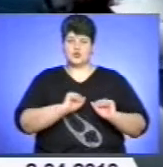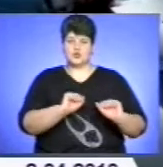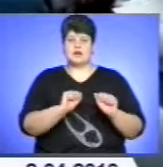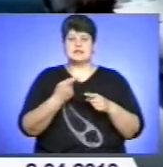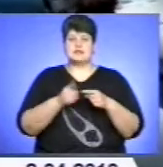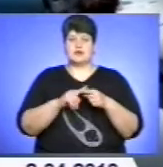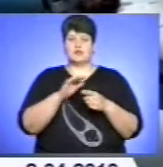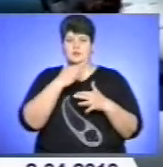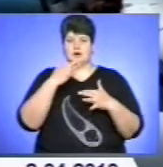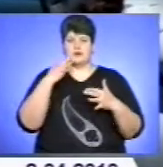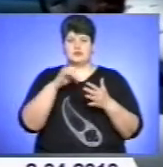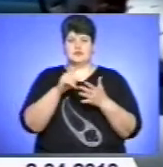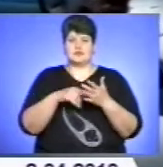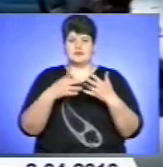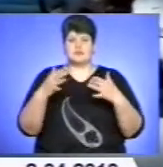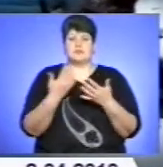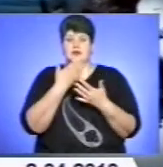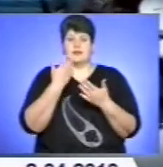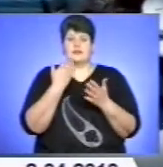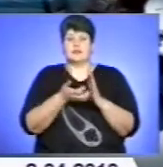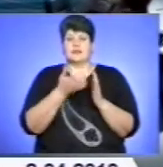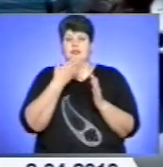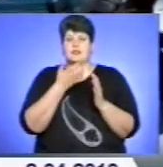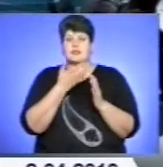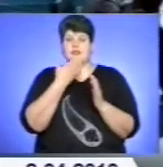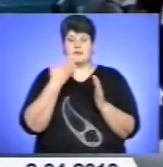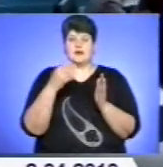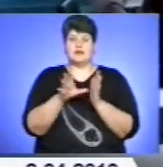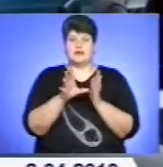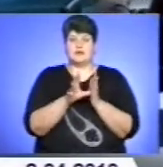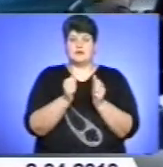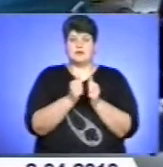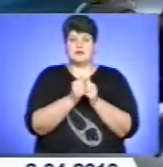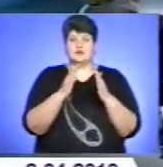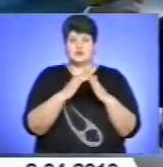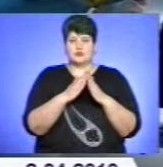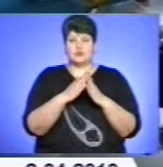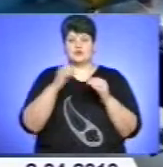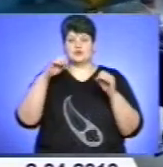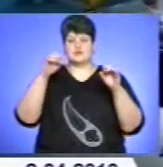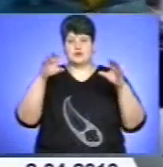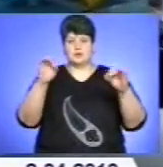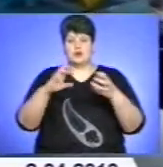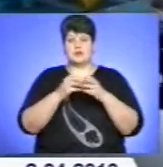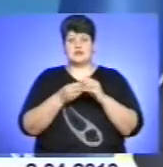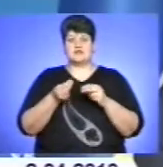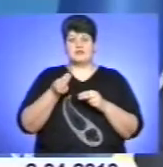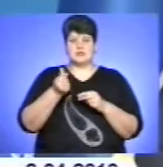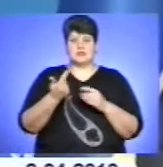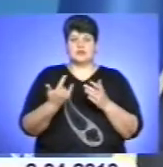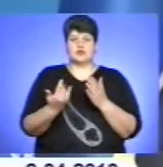Серед них – відсутність електроенергії та прибудинкового освітлення, проблеми з виплатами за новонароджену дитину тощо.